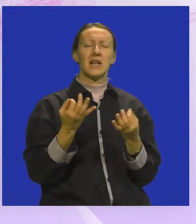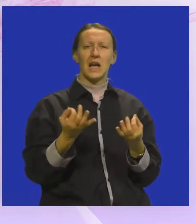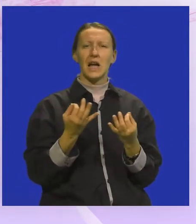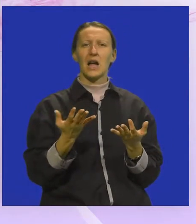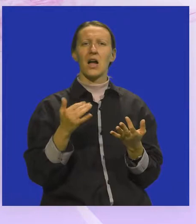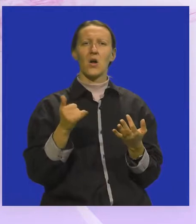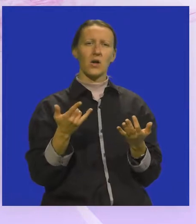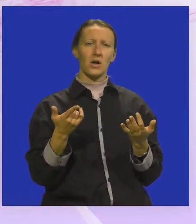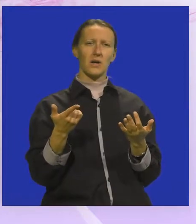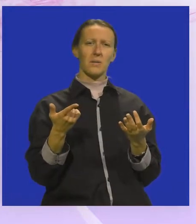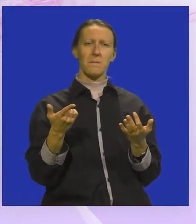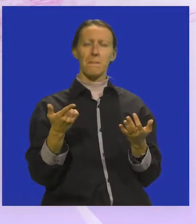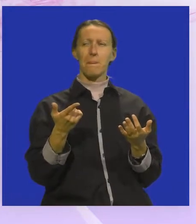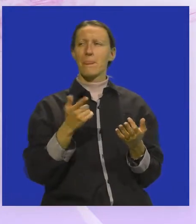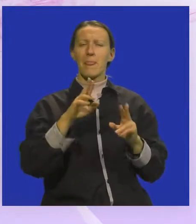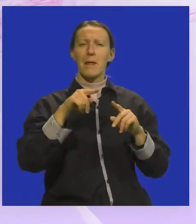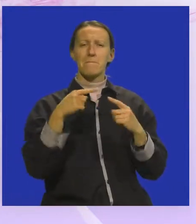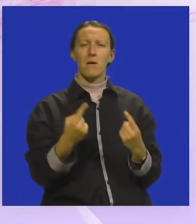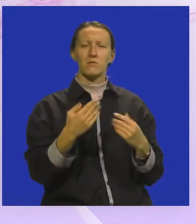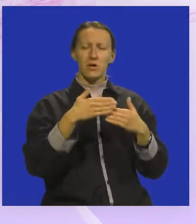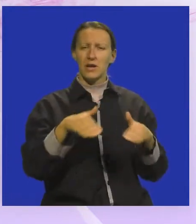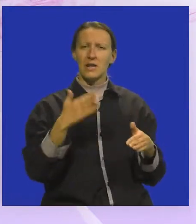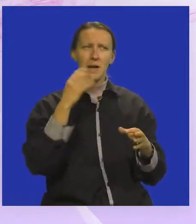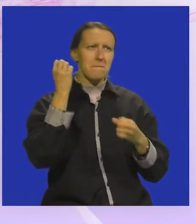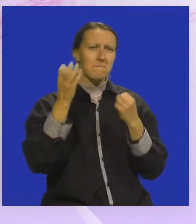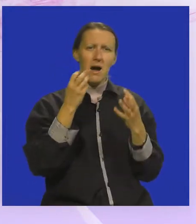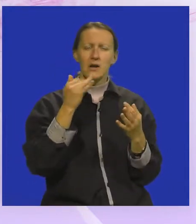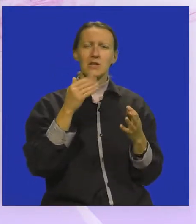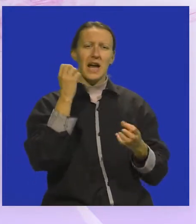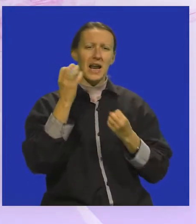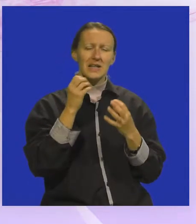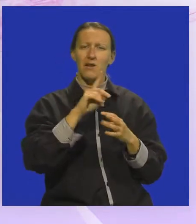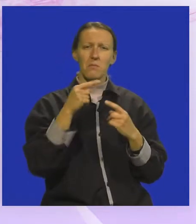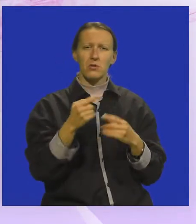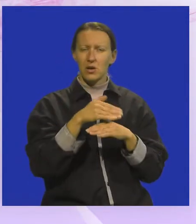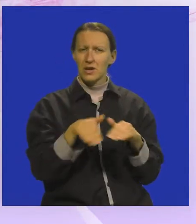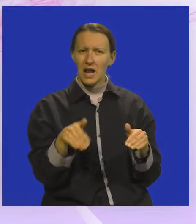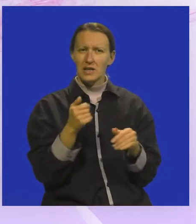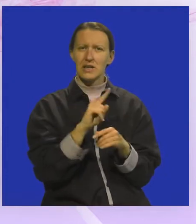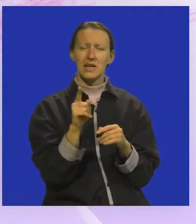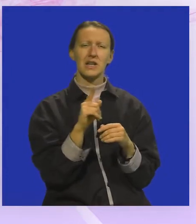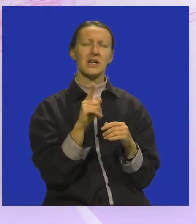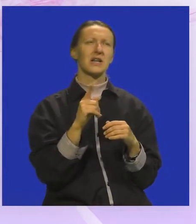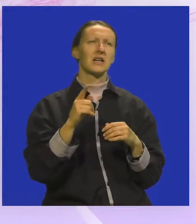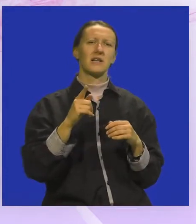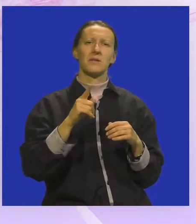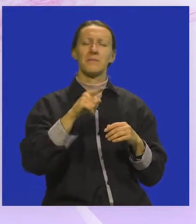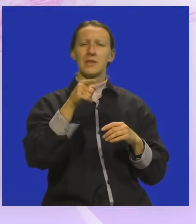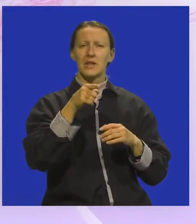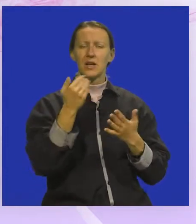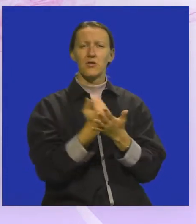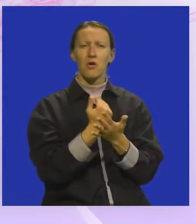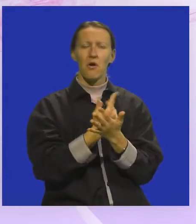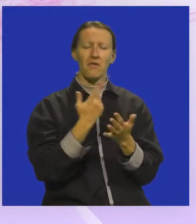ne postoji granica za maštu, za kreativnost, stvarno ne postoji granica ni u obliku tih